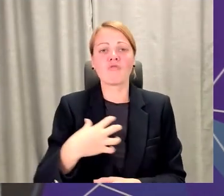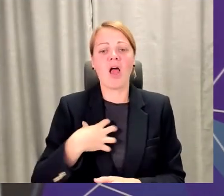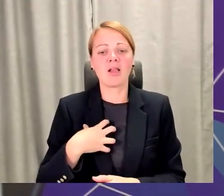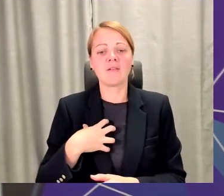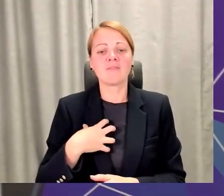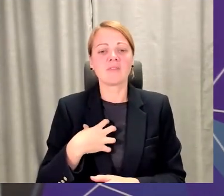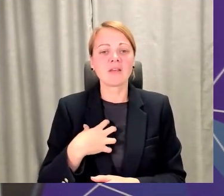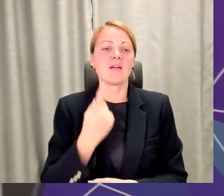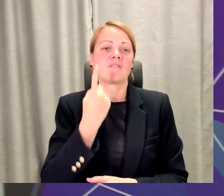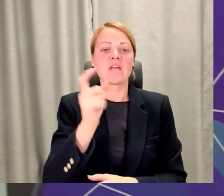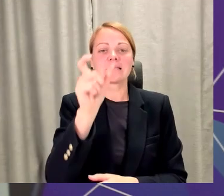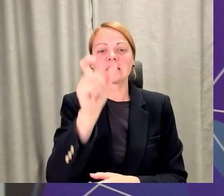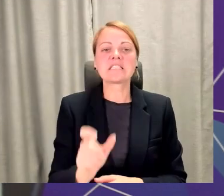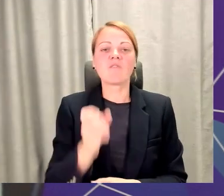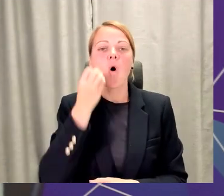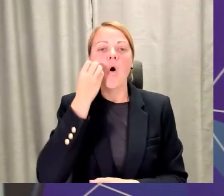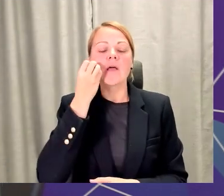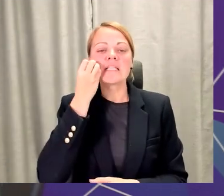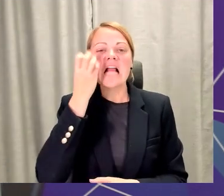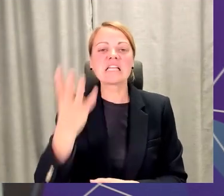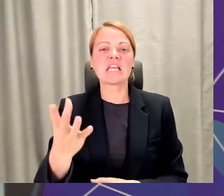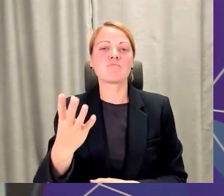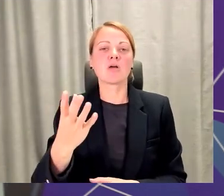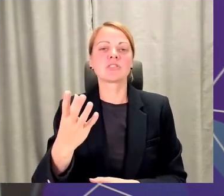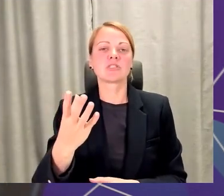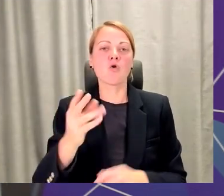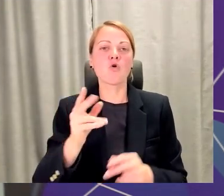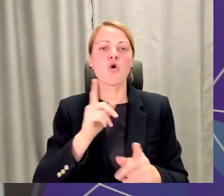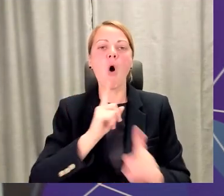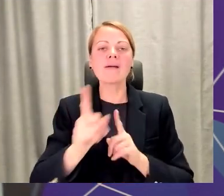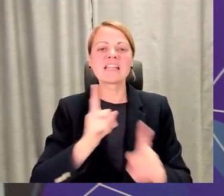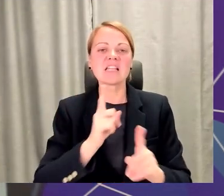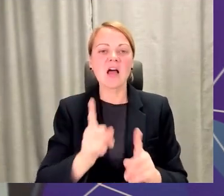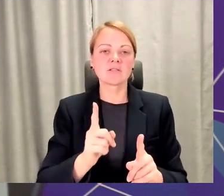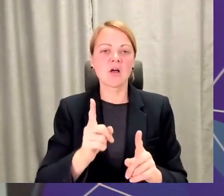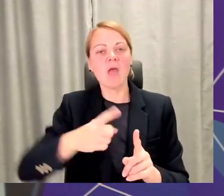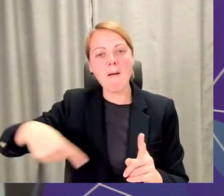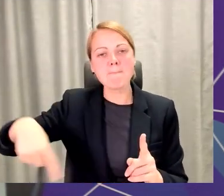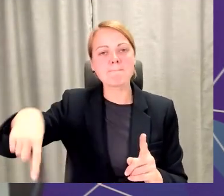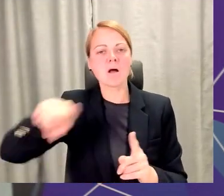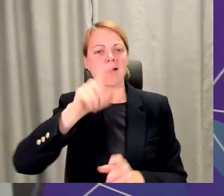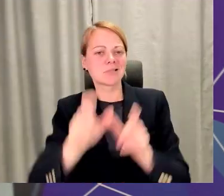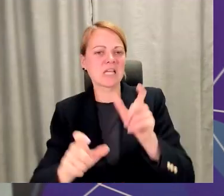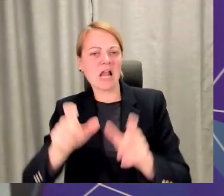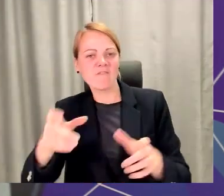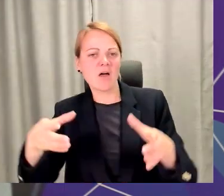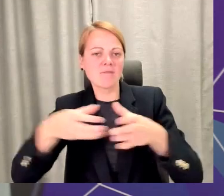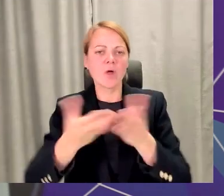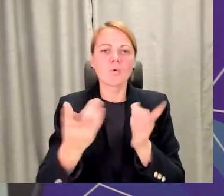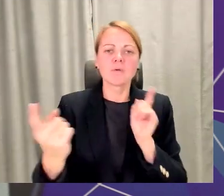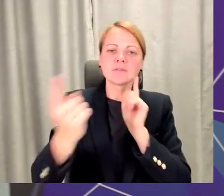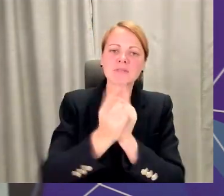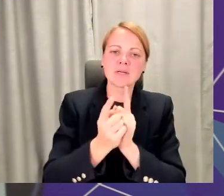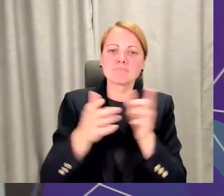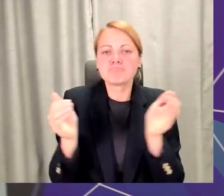pieaugšo izglītības koordinators, bet cilvēki apkārt visa kopiena, visi, kur mēs tiekamies lielās, mazās grupās.